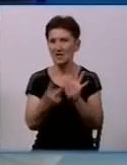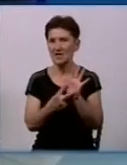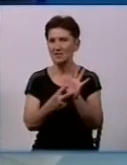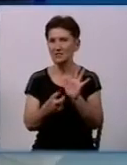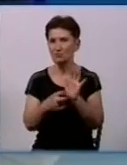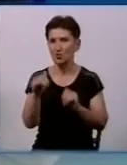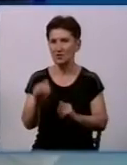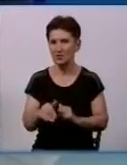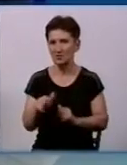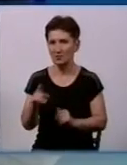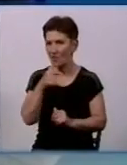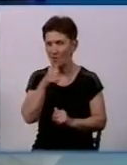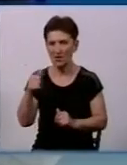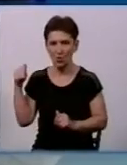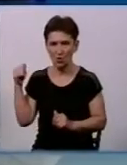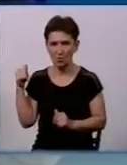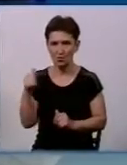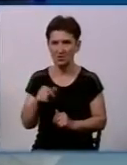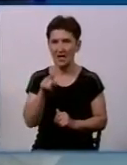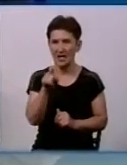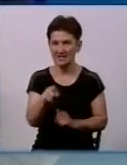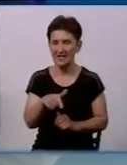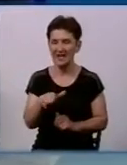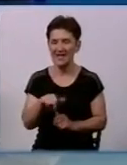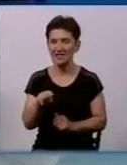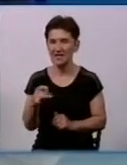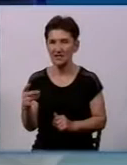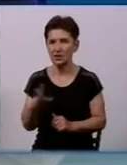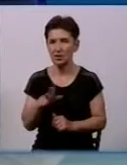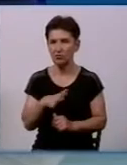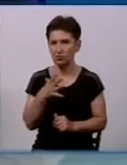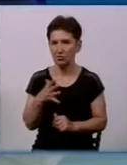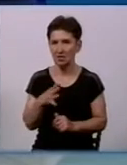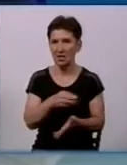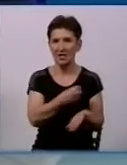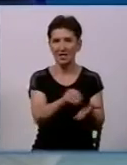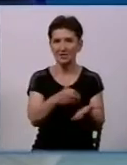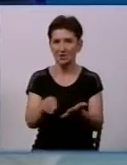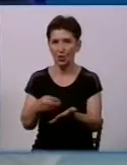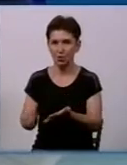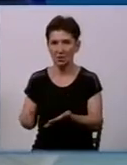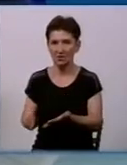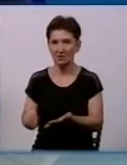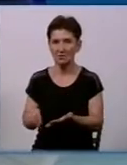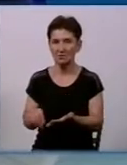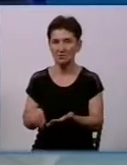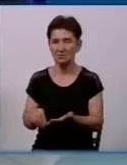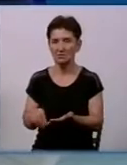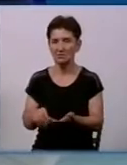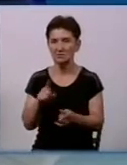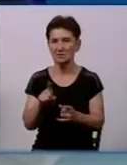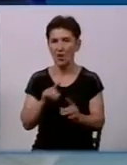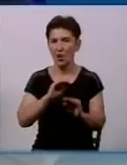гривень в минулому році. Ці гідранти були відповідним чином закуплені по процедурі управлінням з